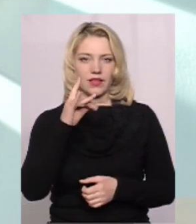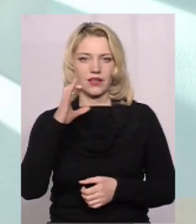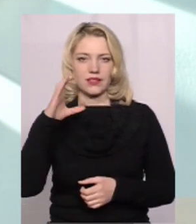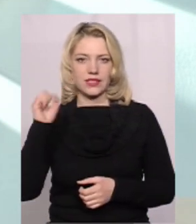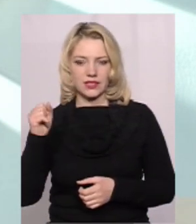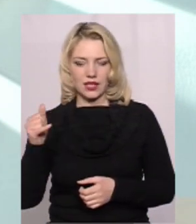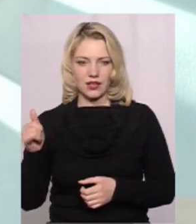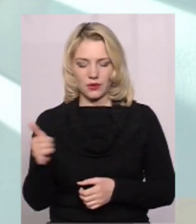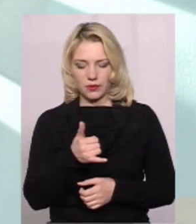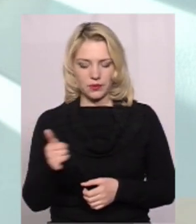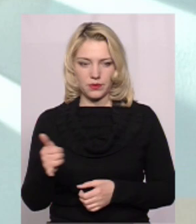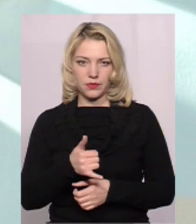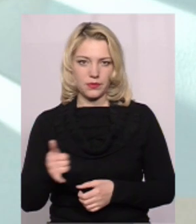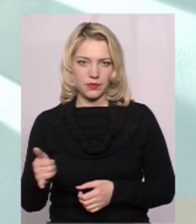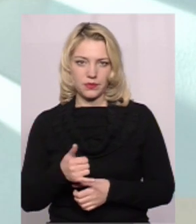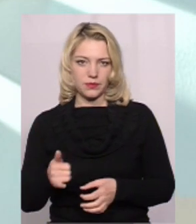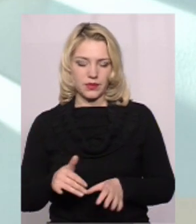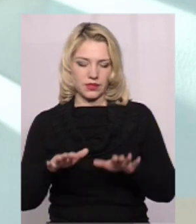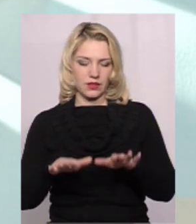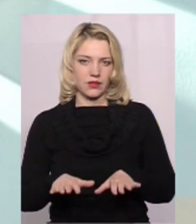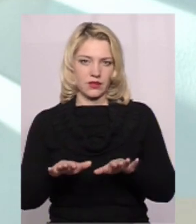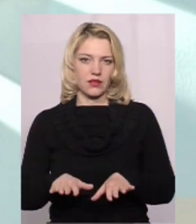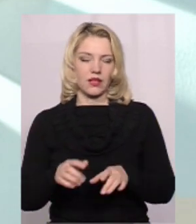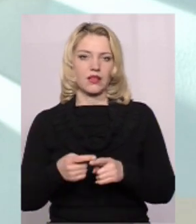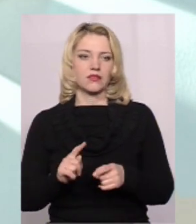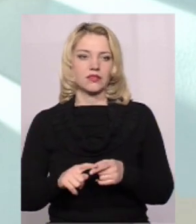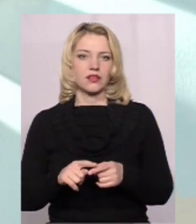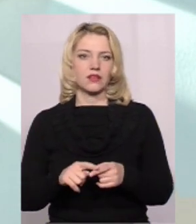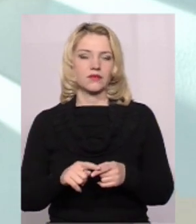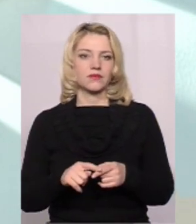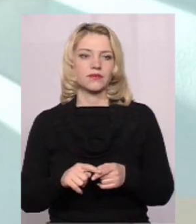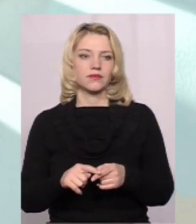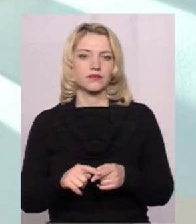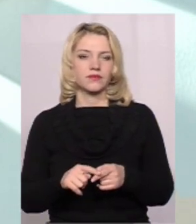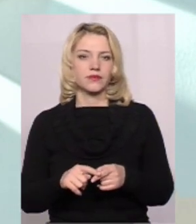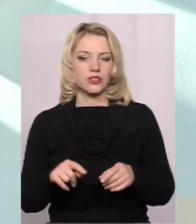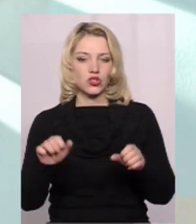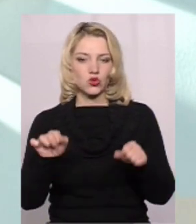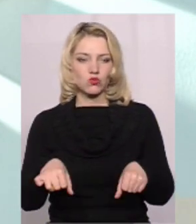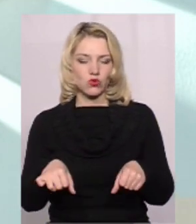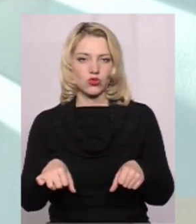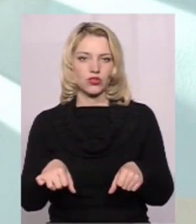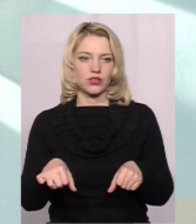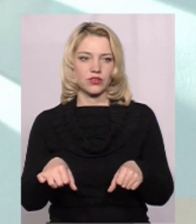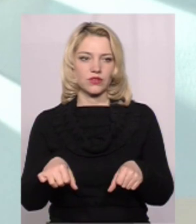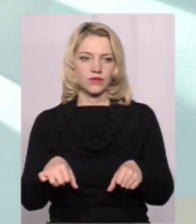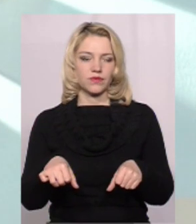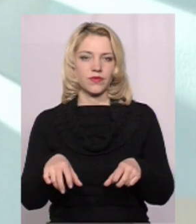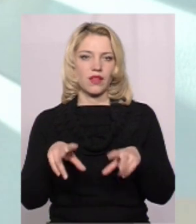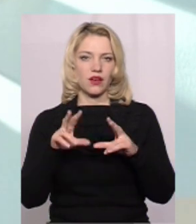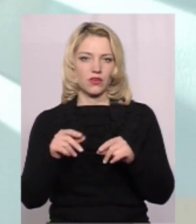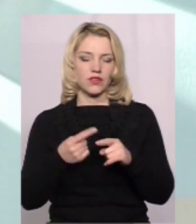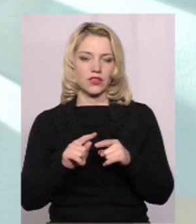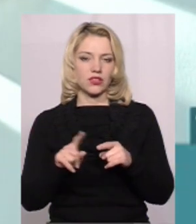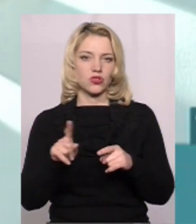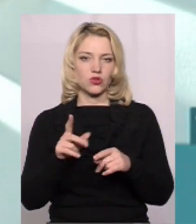щоб вона просочилася цією білизною Це будуть елементарні заходи, але вони вже, скажімо так, зможуть в певної частині гарантувати те, що